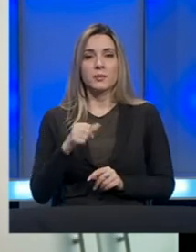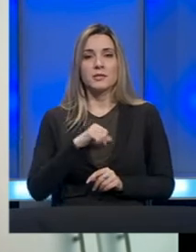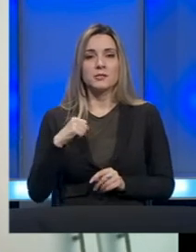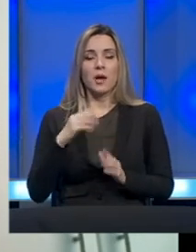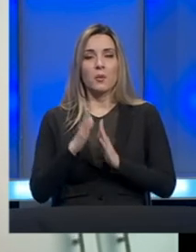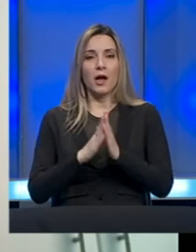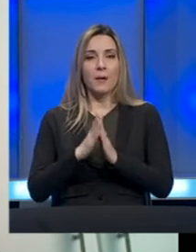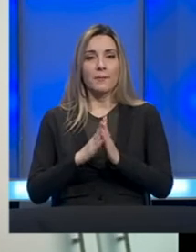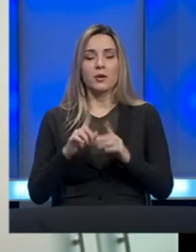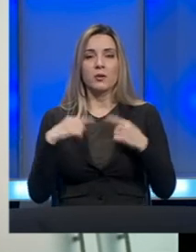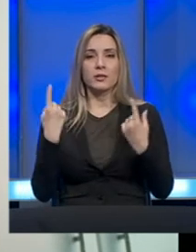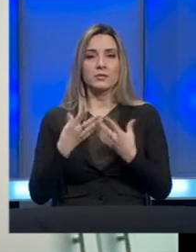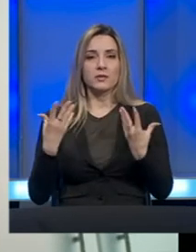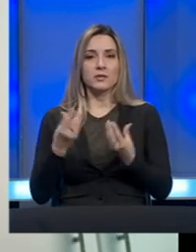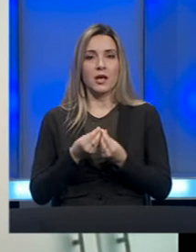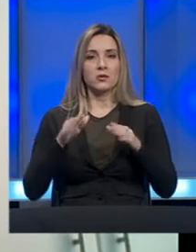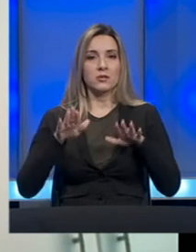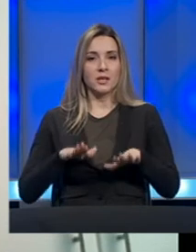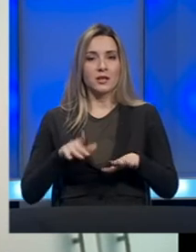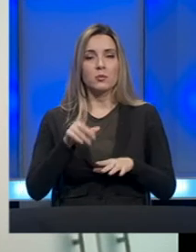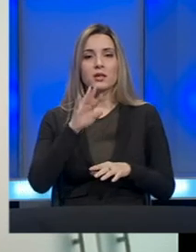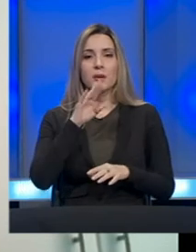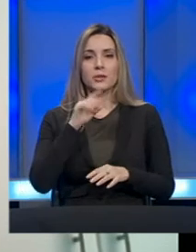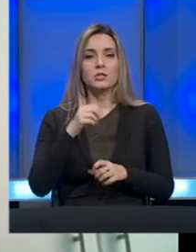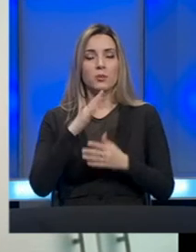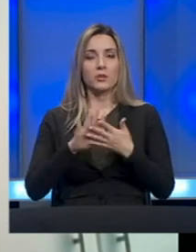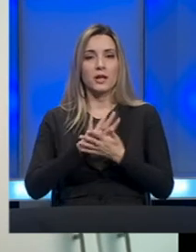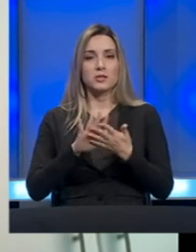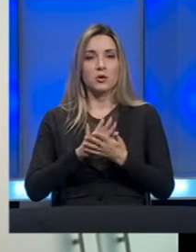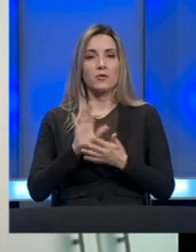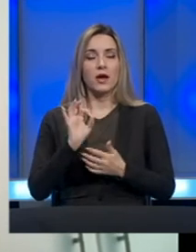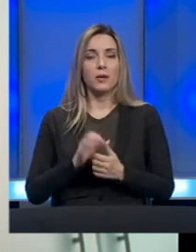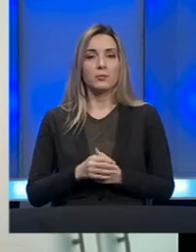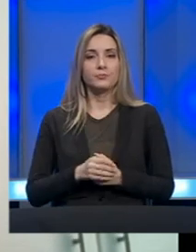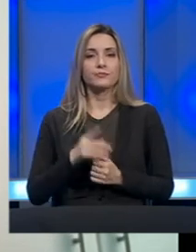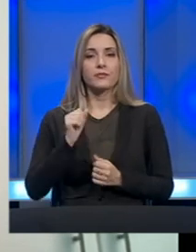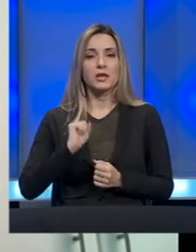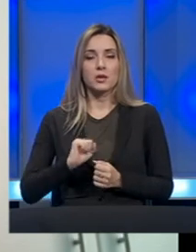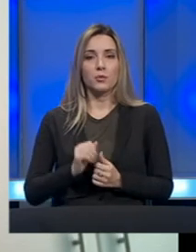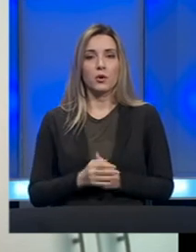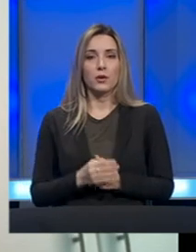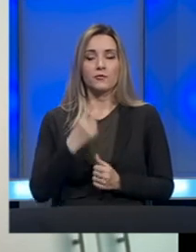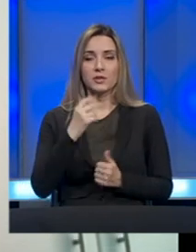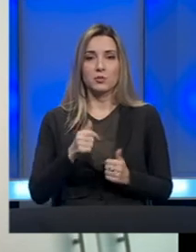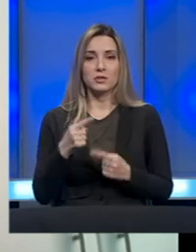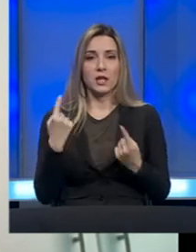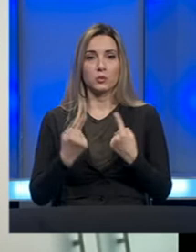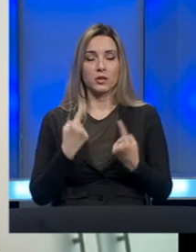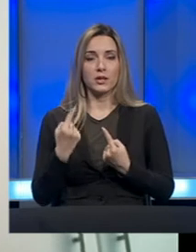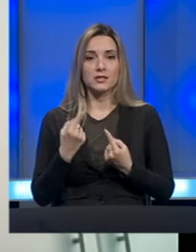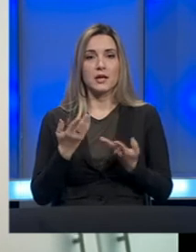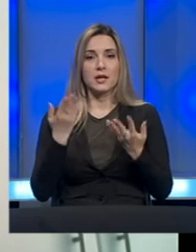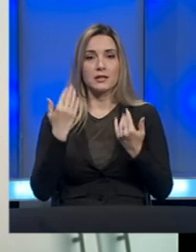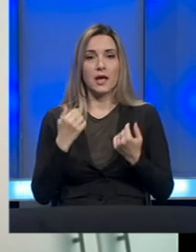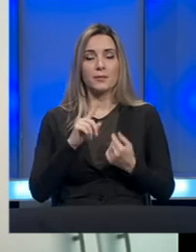apelujemo da svi zajedno sjedemo i da pričamo i da razgovaramo i moramo, evo, vidimo sad u ovoj krizi da je